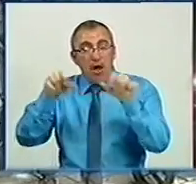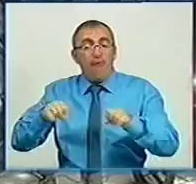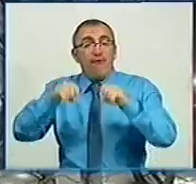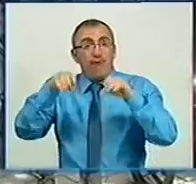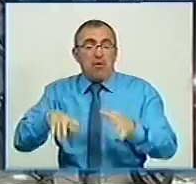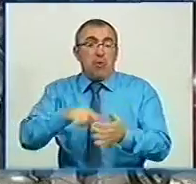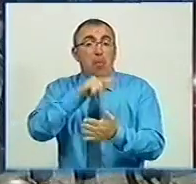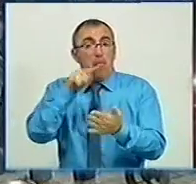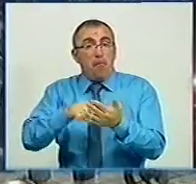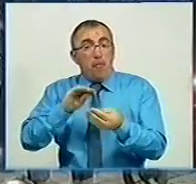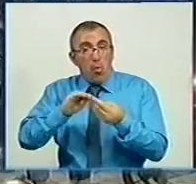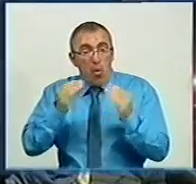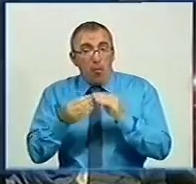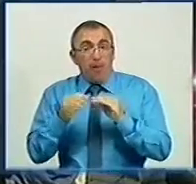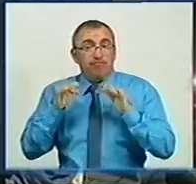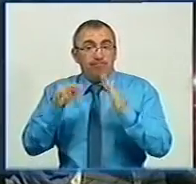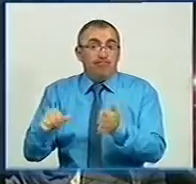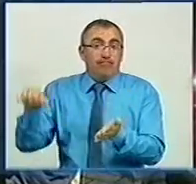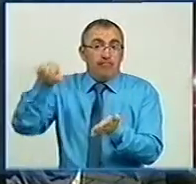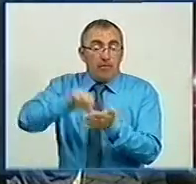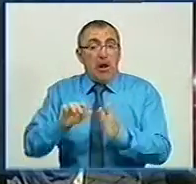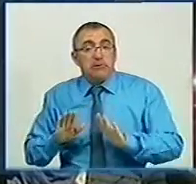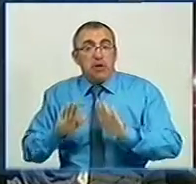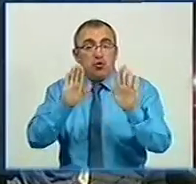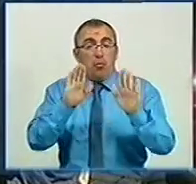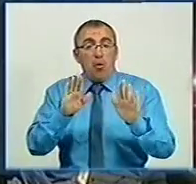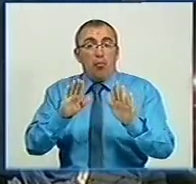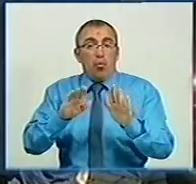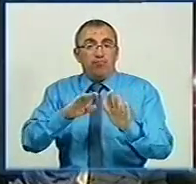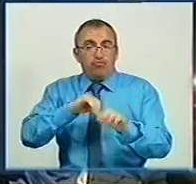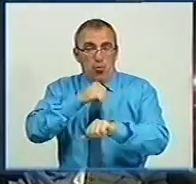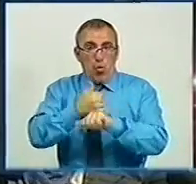проблему. До учасників акції вийшла заступниця очільника області.